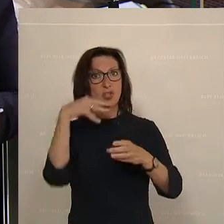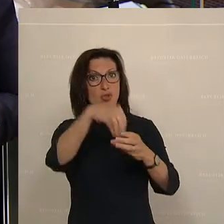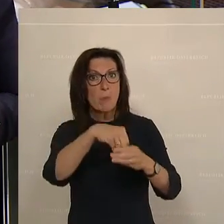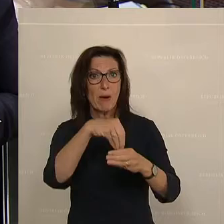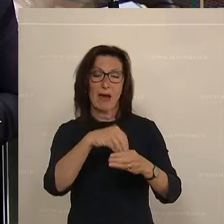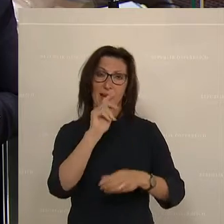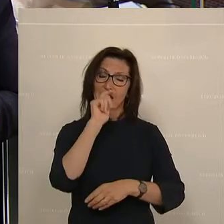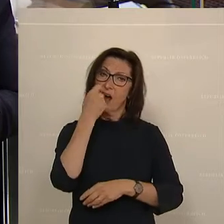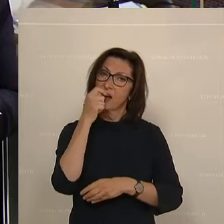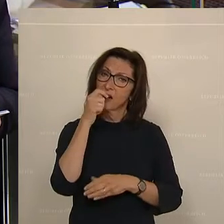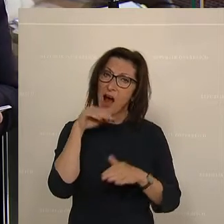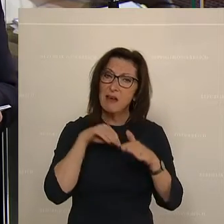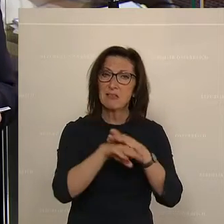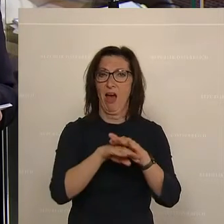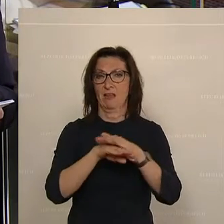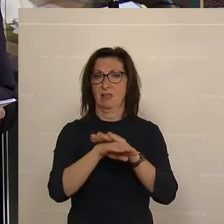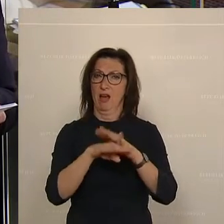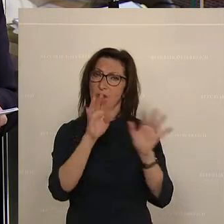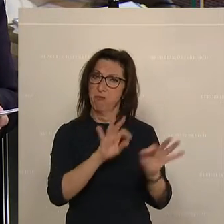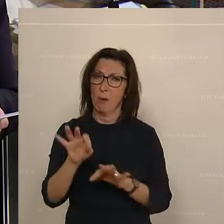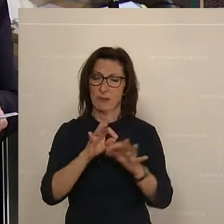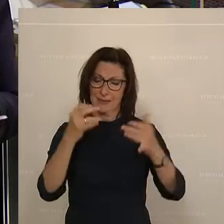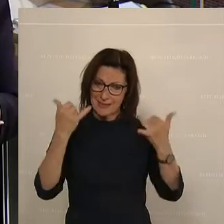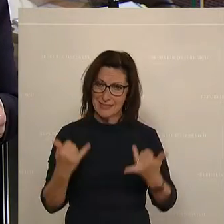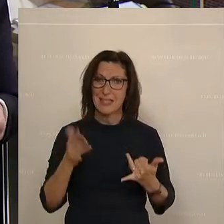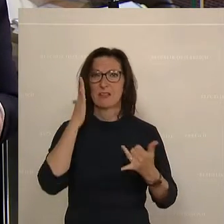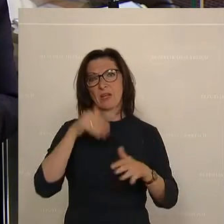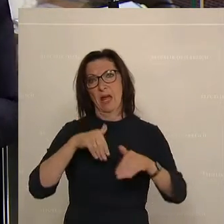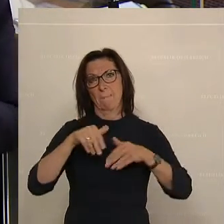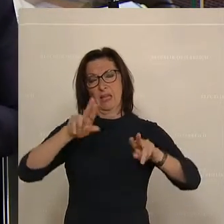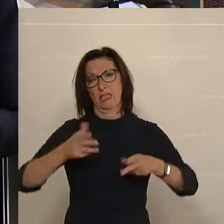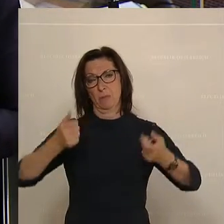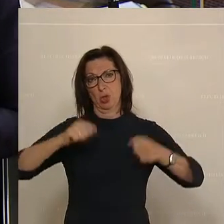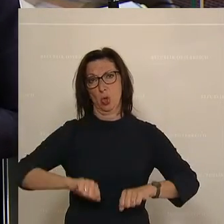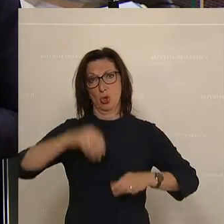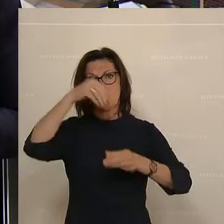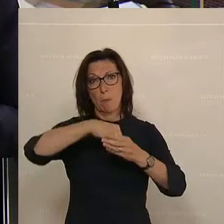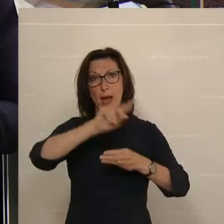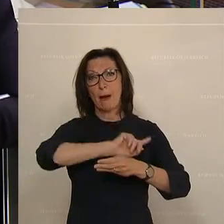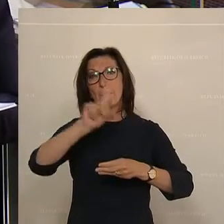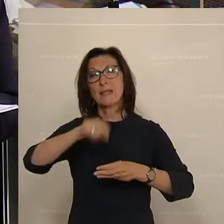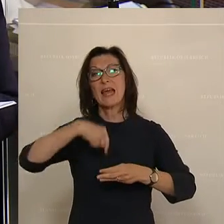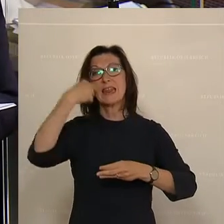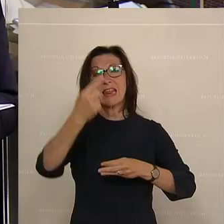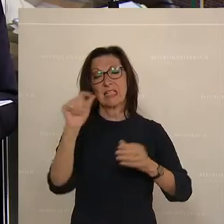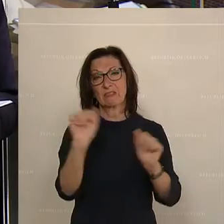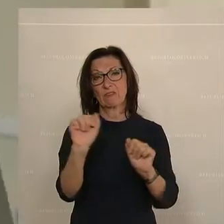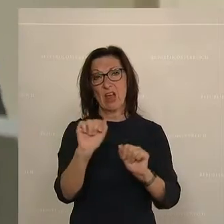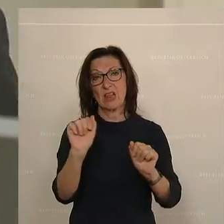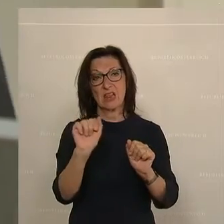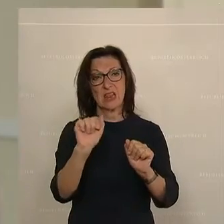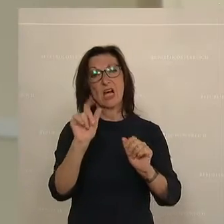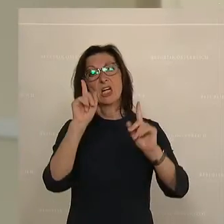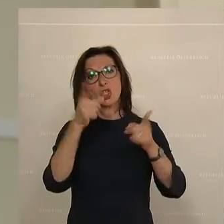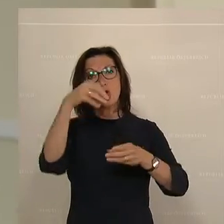Gasreserven an, wir sorgen dafür, heute in einem Beschluss im Ministerrat, dass die Speicher bis zum Beginn der nächsten Saison zu 80 Prozent